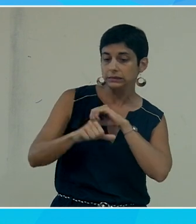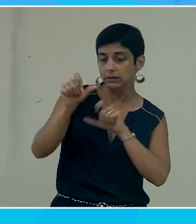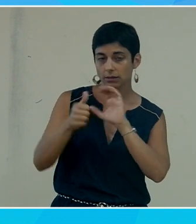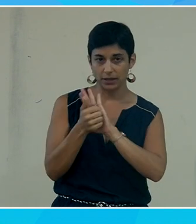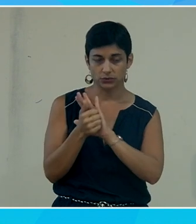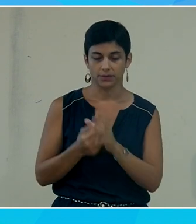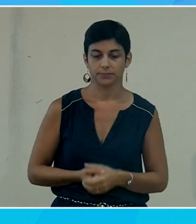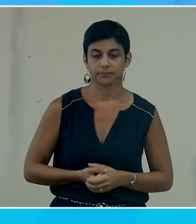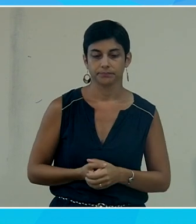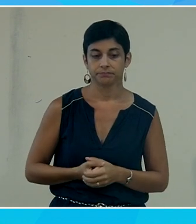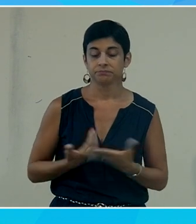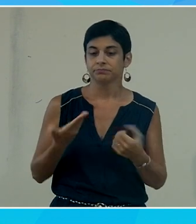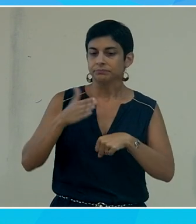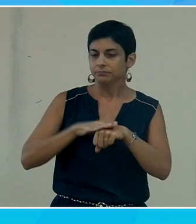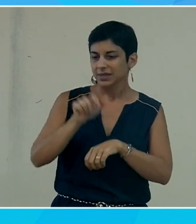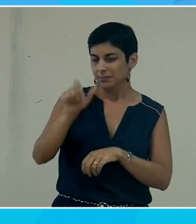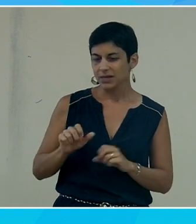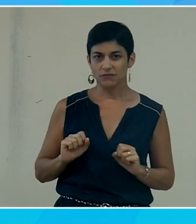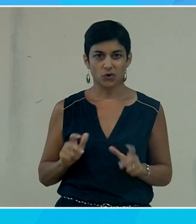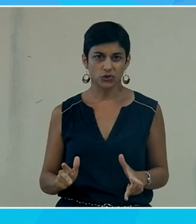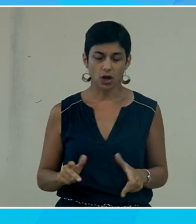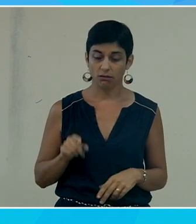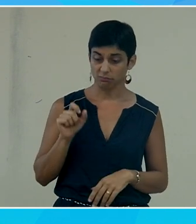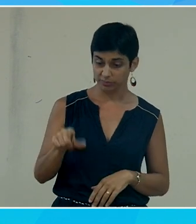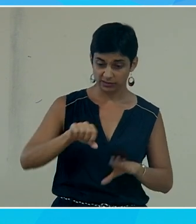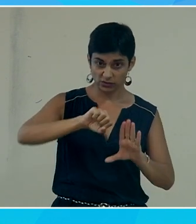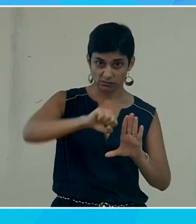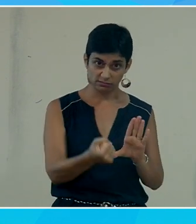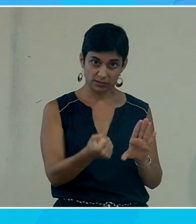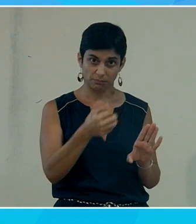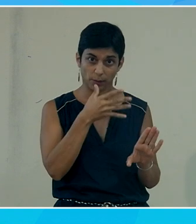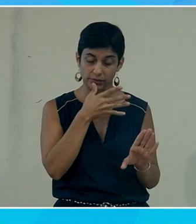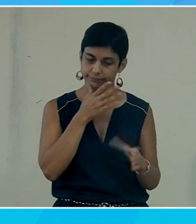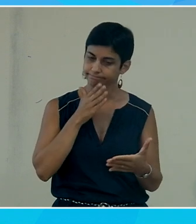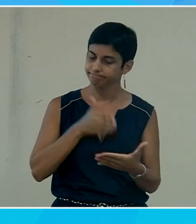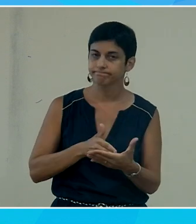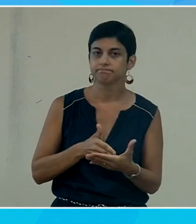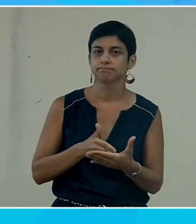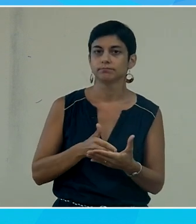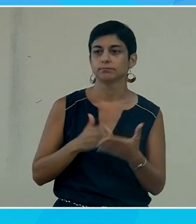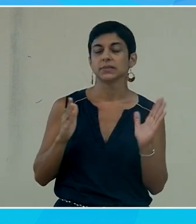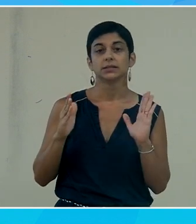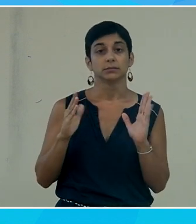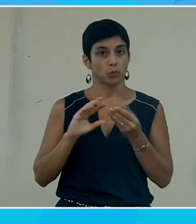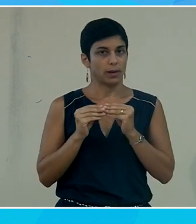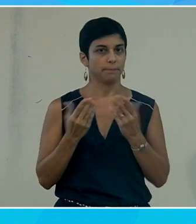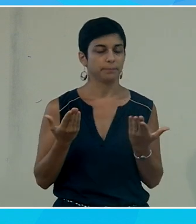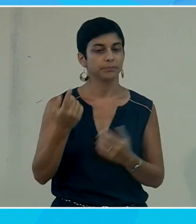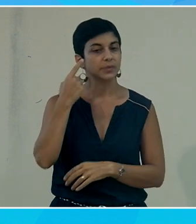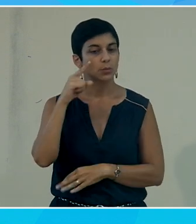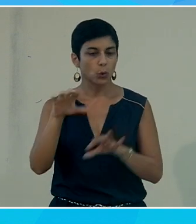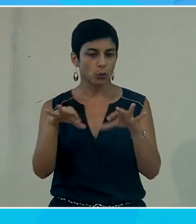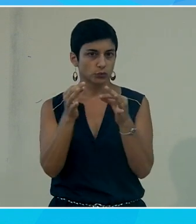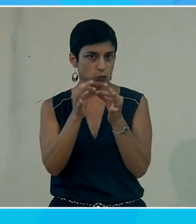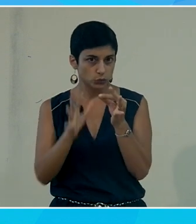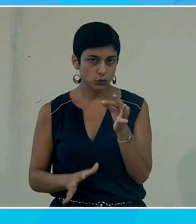à dire la personne en fauteuil elle ne peut pas ouvrir la porte c'est une vraie difficulté donc pour pouvoir solutionner